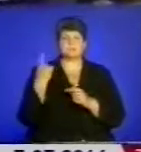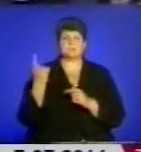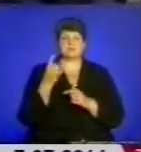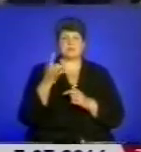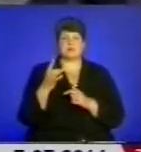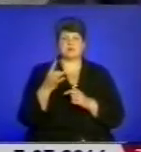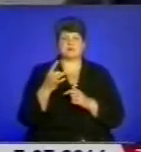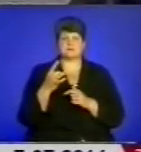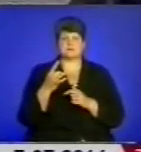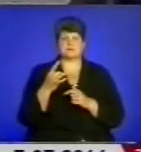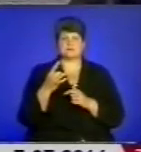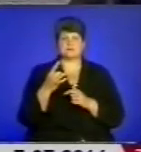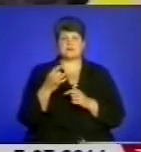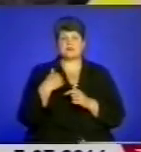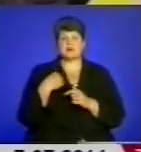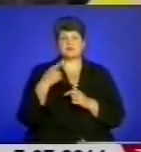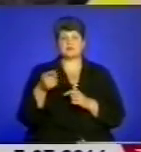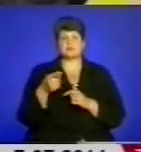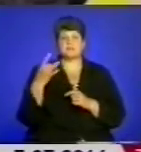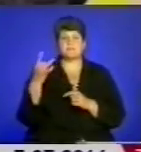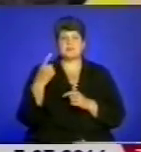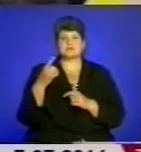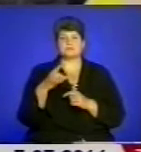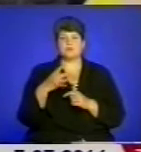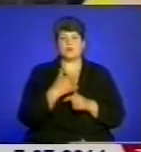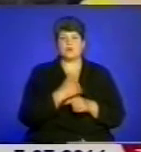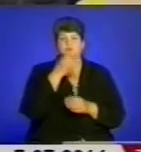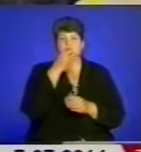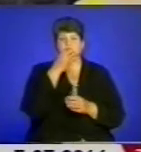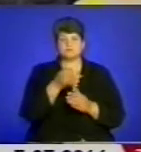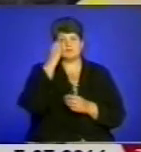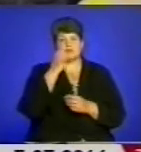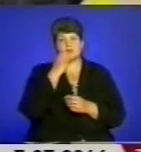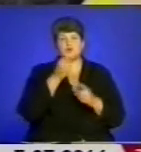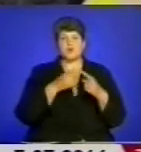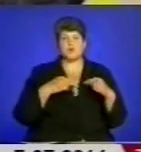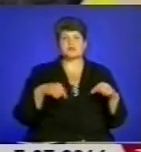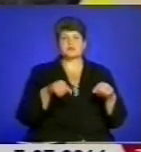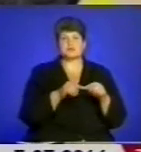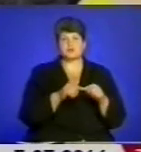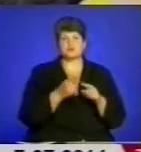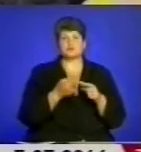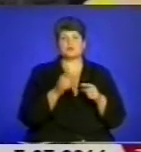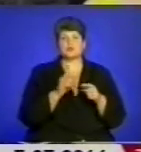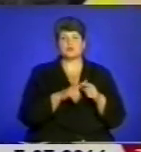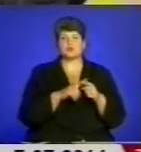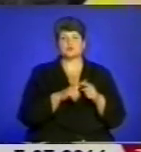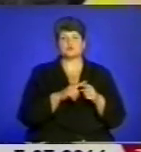В Тернопільщині я вперше, і хочу висловити вдячні організаторам цього прейс-туру.